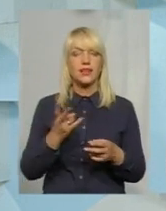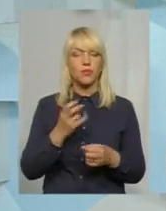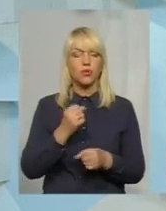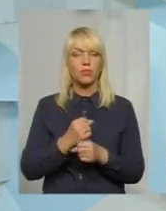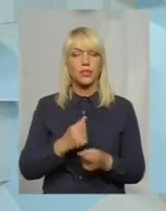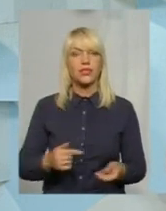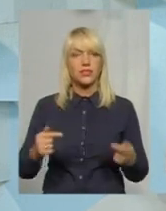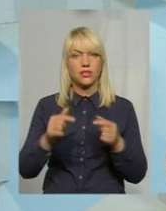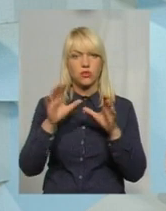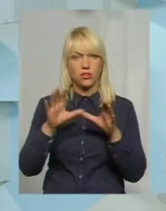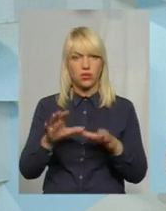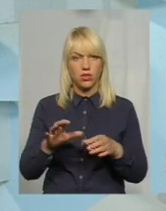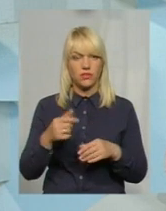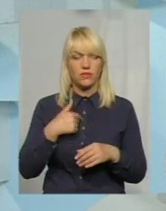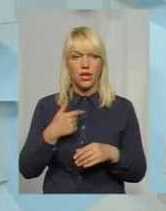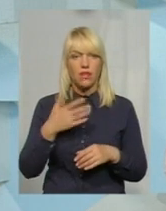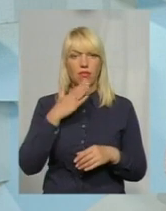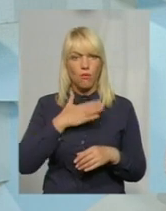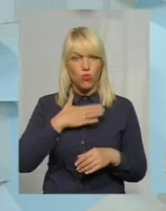законодавства. Все-таки, на мою думку,